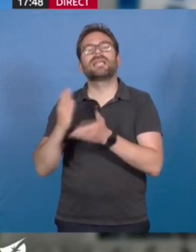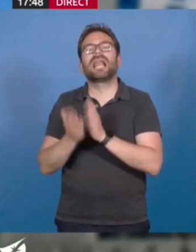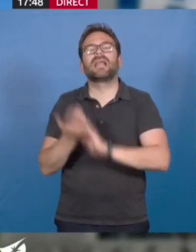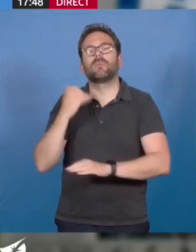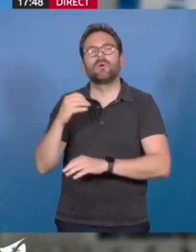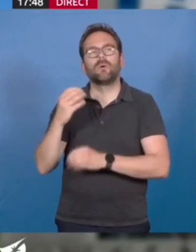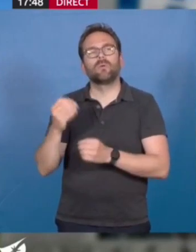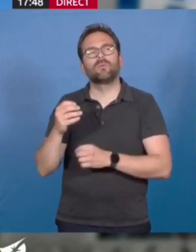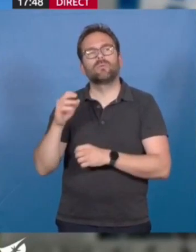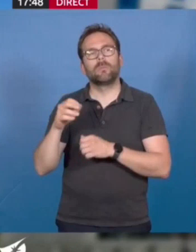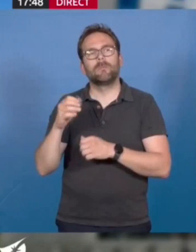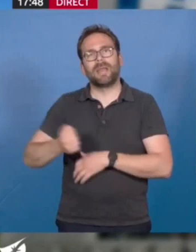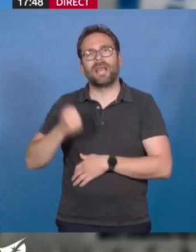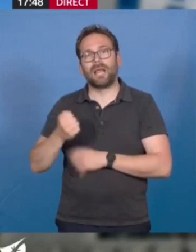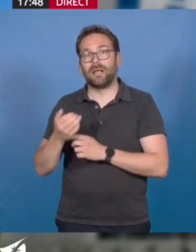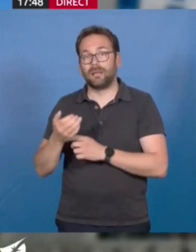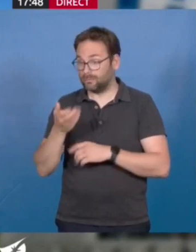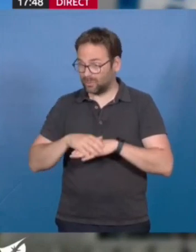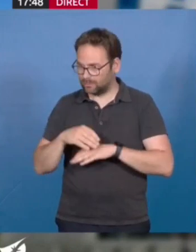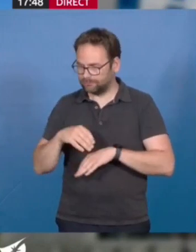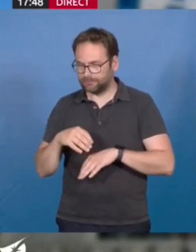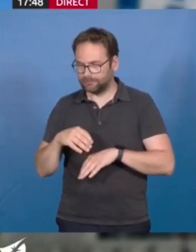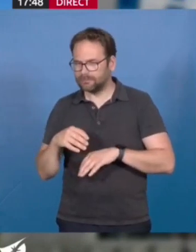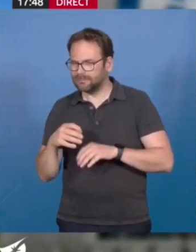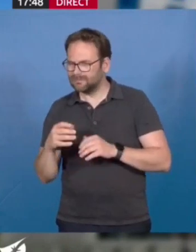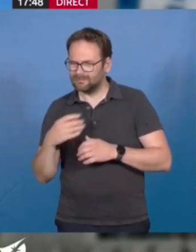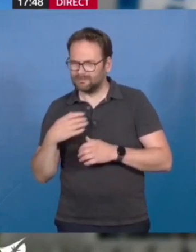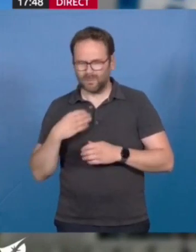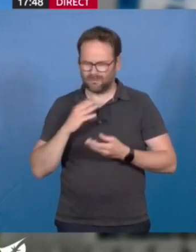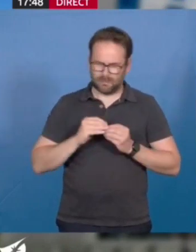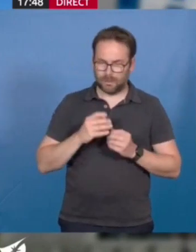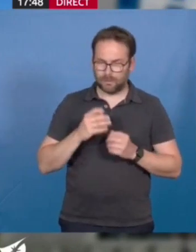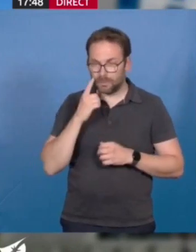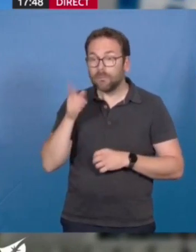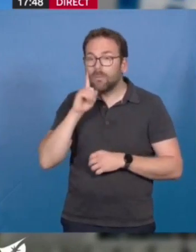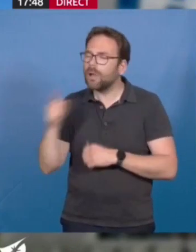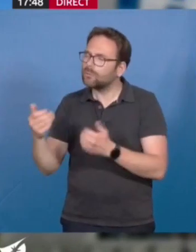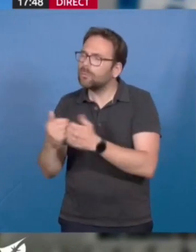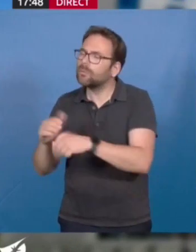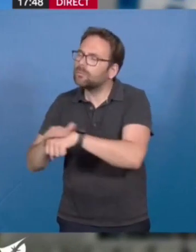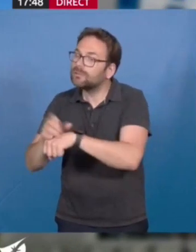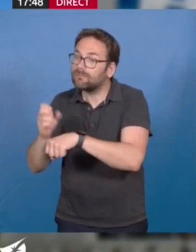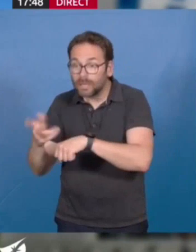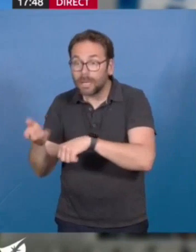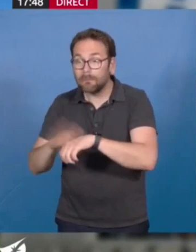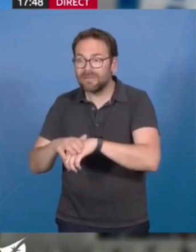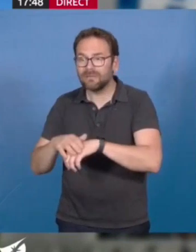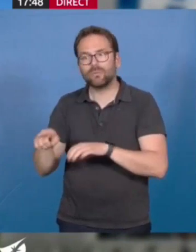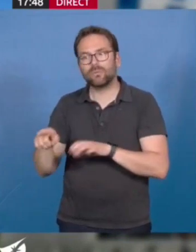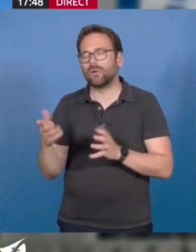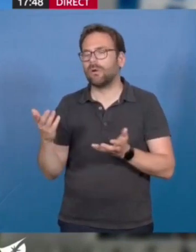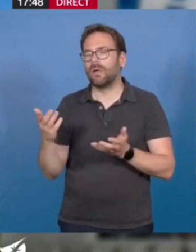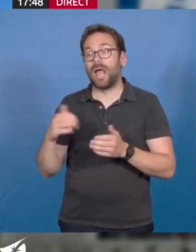problème. Malgré sans doute de bonnes raisons, le retrait demandé créera un précédent dangereux et nous nous abstiendrons lors de la